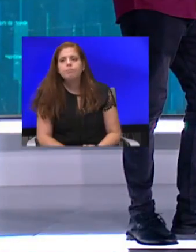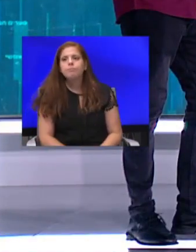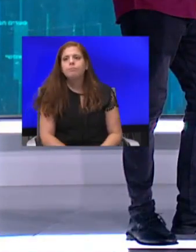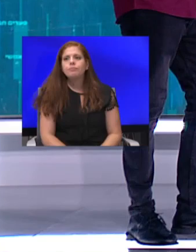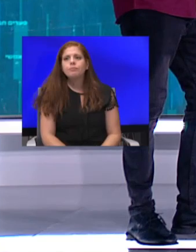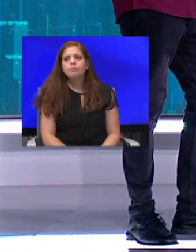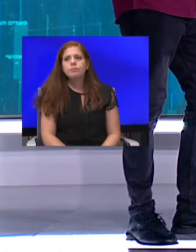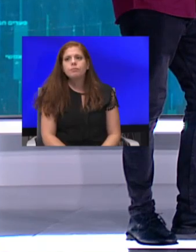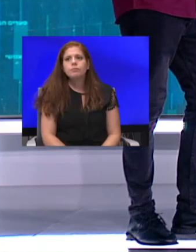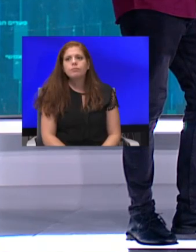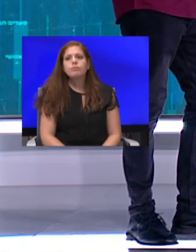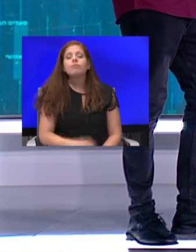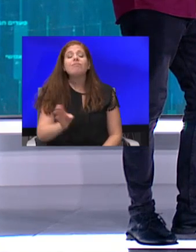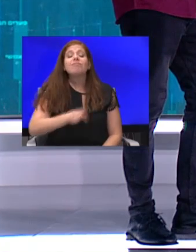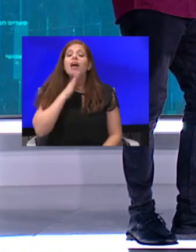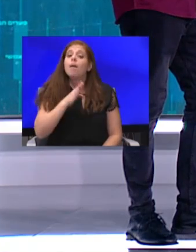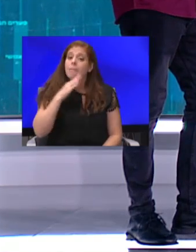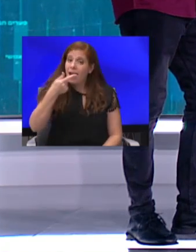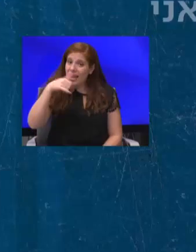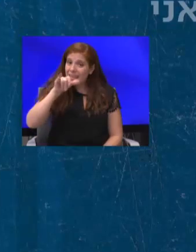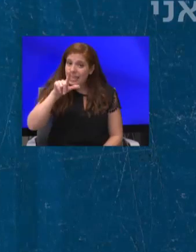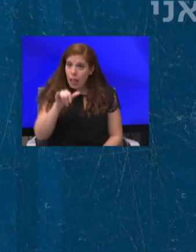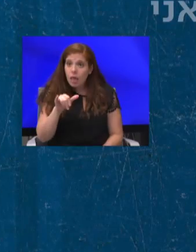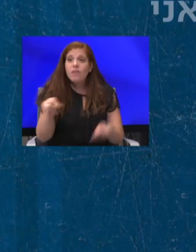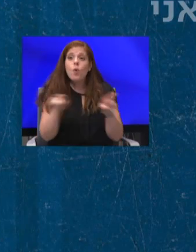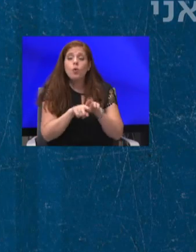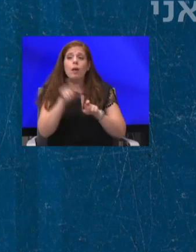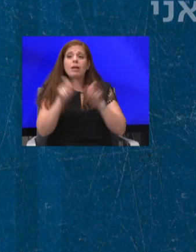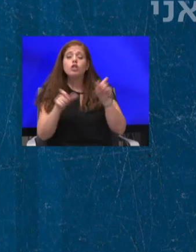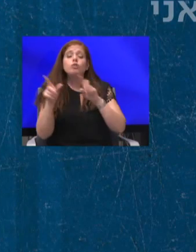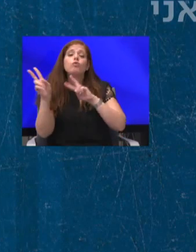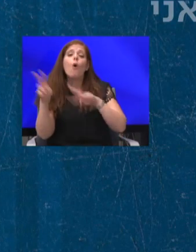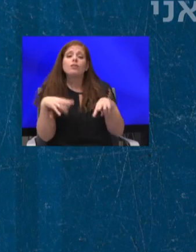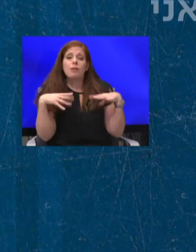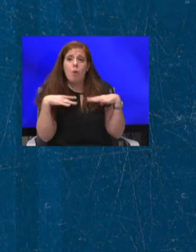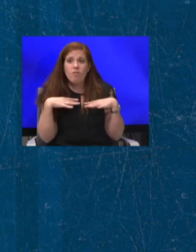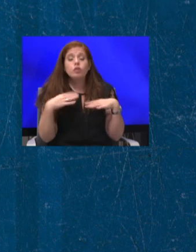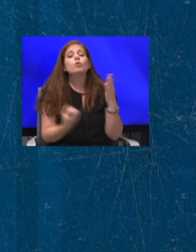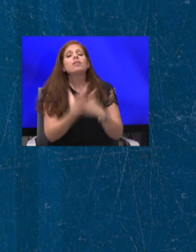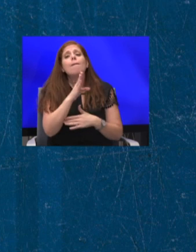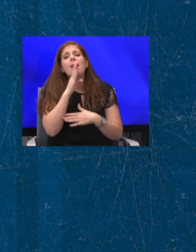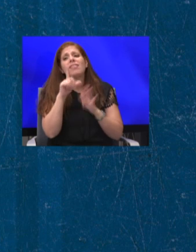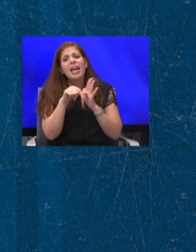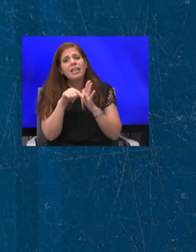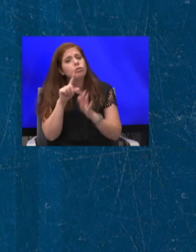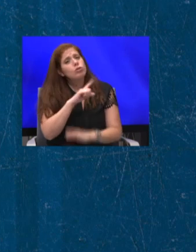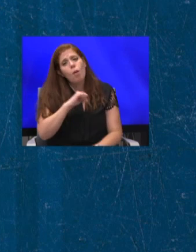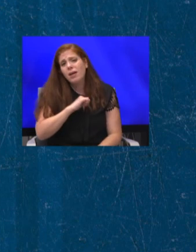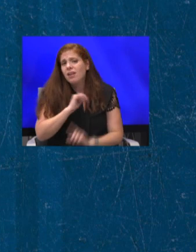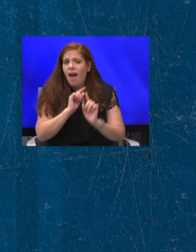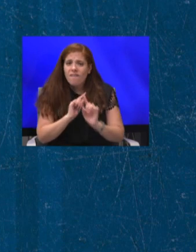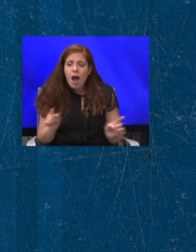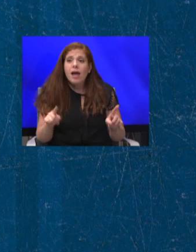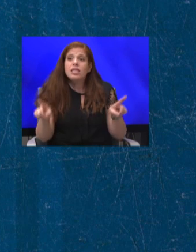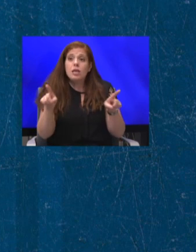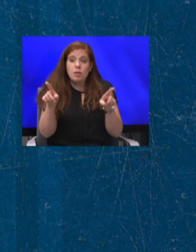הבעיה הגיעי לי באותם חלטניקים חוזרים. נוצרם בעיה טכנית שלא צריכה לעניין אף אחד. עם אותם אנשים שהיו וחזרו,